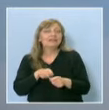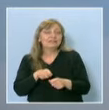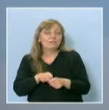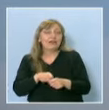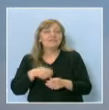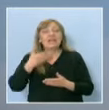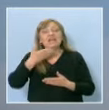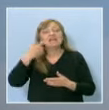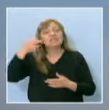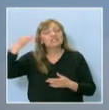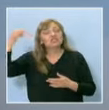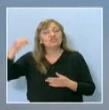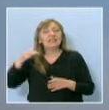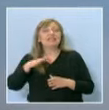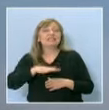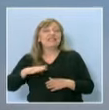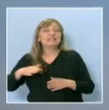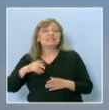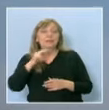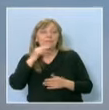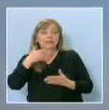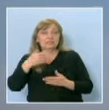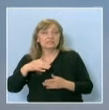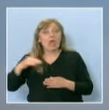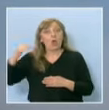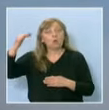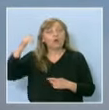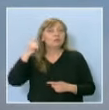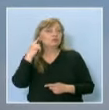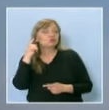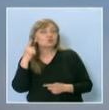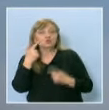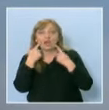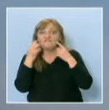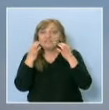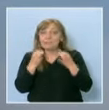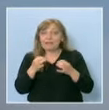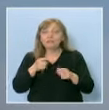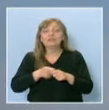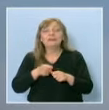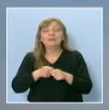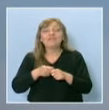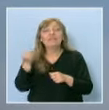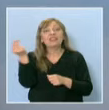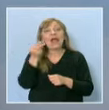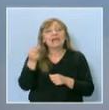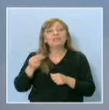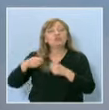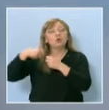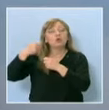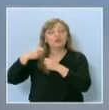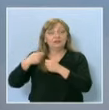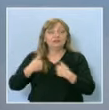детска приказка, а големите трябваше да слушат внимателно и да им направят анимационно филмче. Екип на Знание БГ